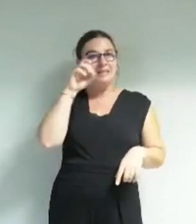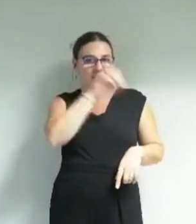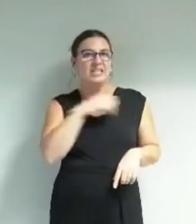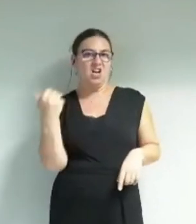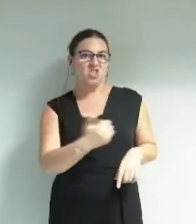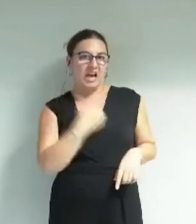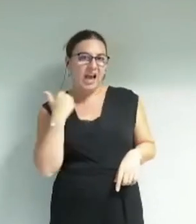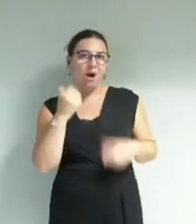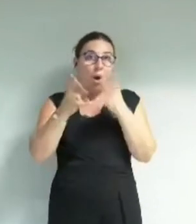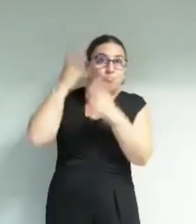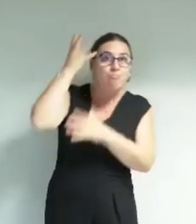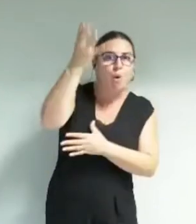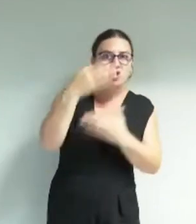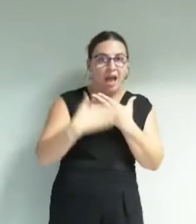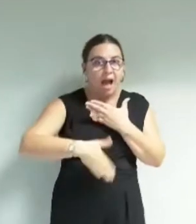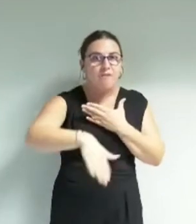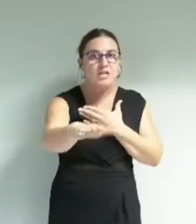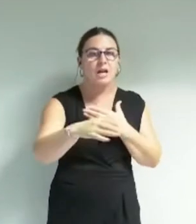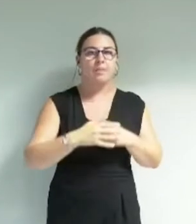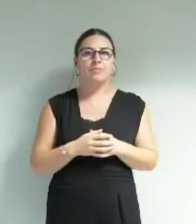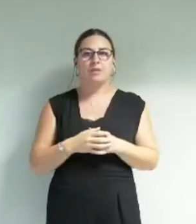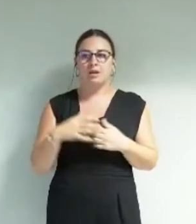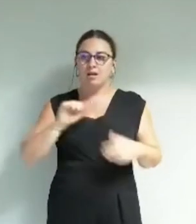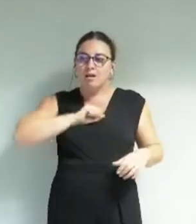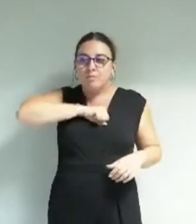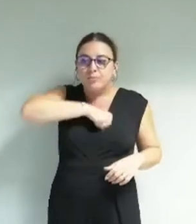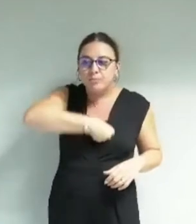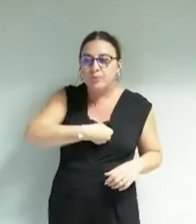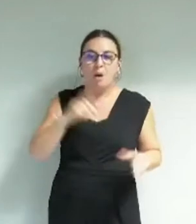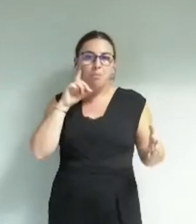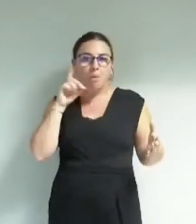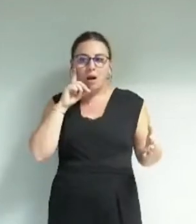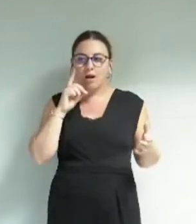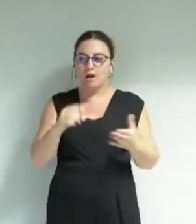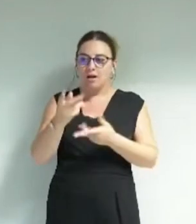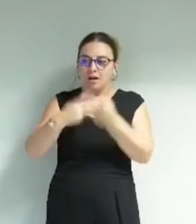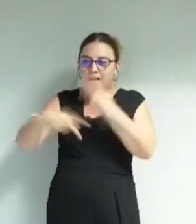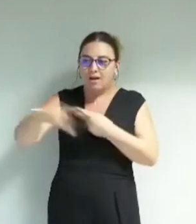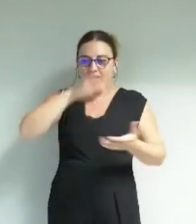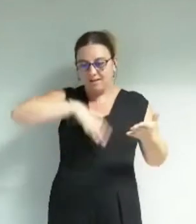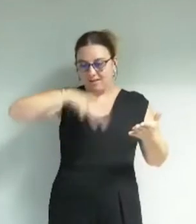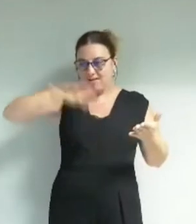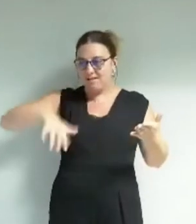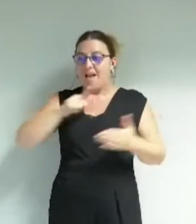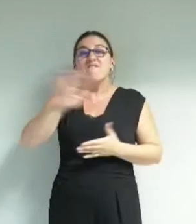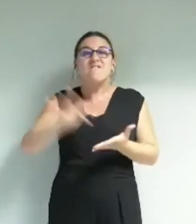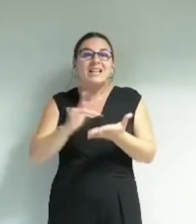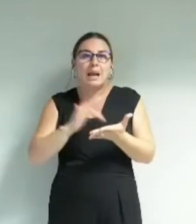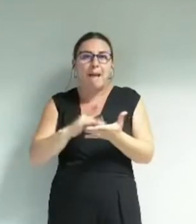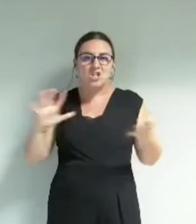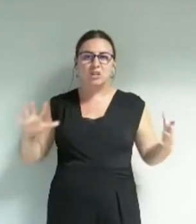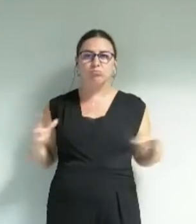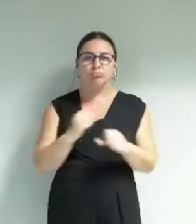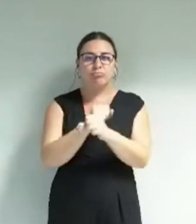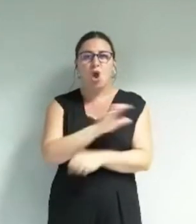à vous projeter vers l'avenir et ça me fait de la peine parce que je me dis je vous ai écrit 25 pages de politique culturelle on vous a sorti